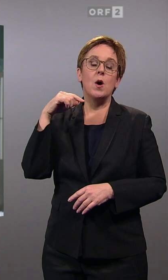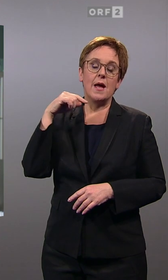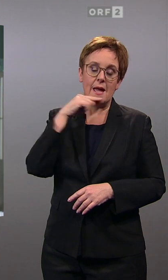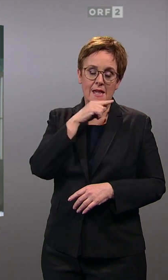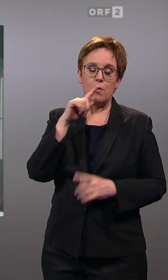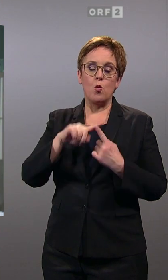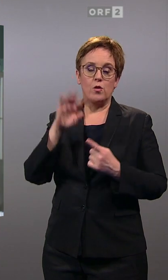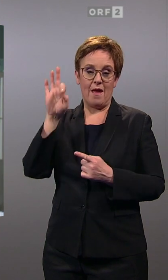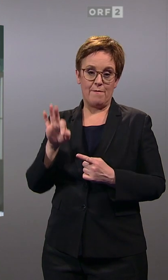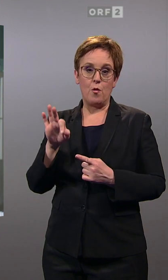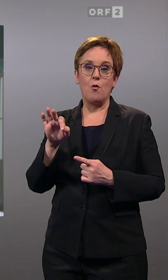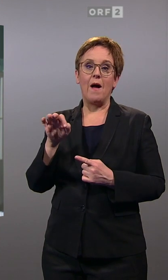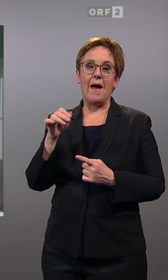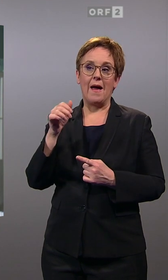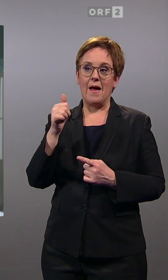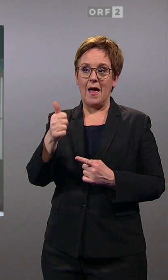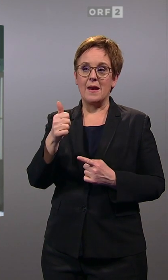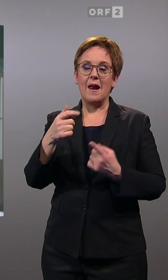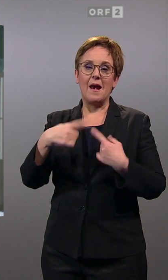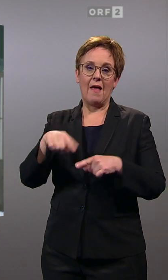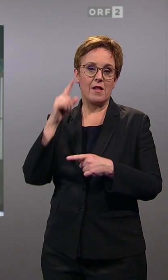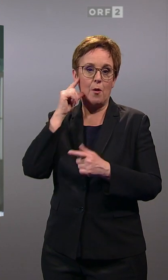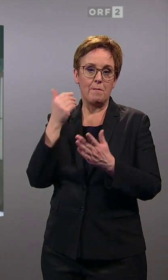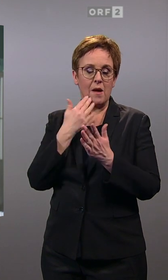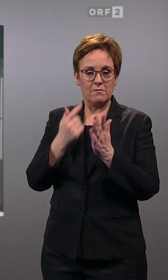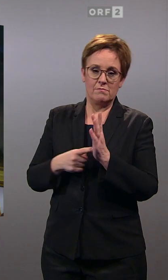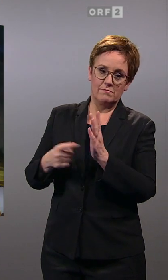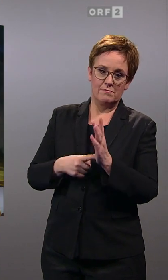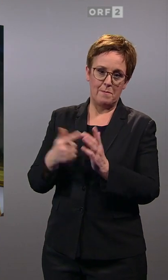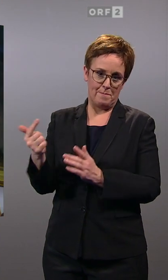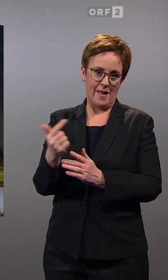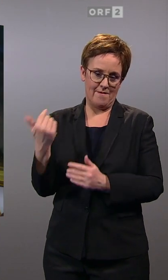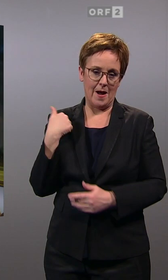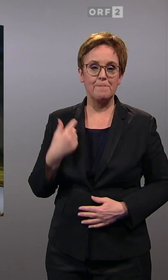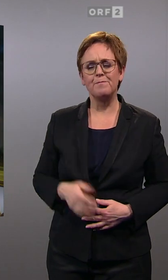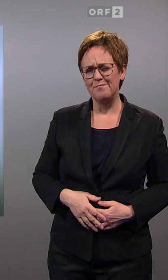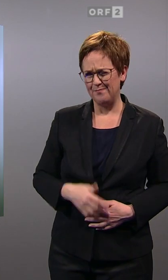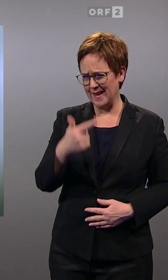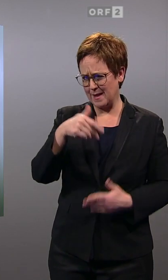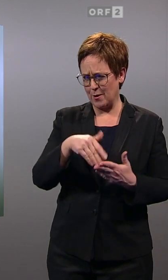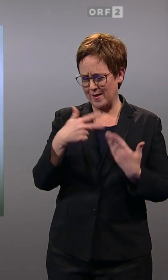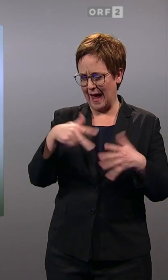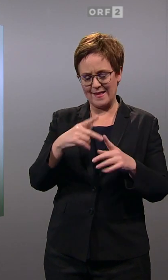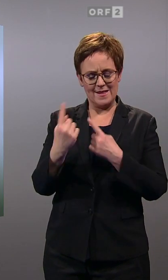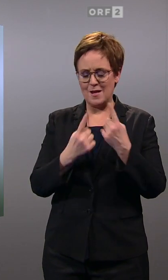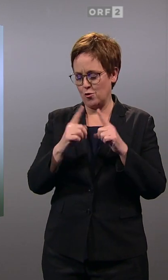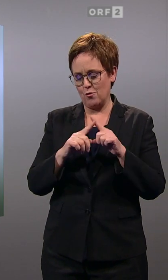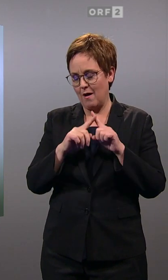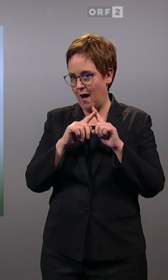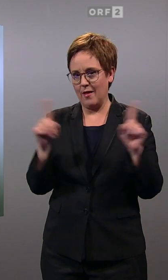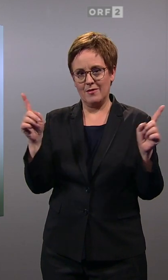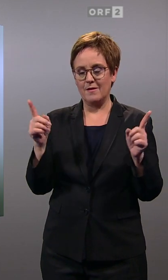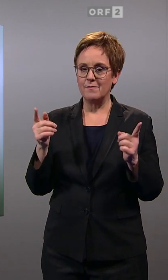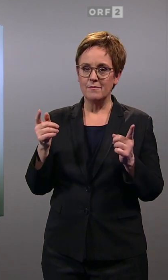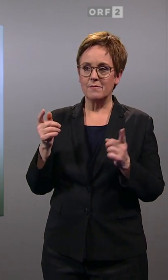FPÖ einen Landspruch auf den Landeshauptmannssessel gestellt haben. Sie haben schon erwähnt, 2018 ganz andere Vorzeichen. Da konnte man noch von